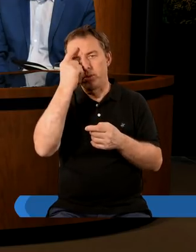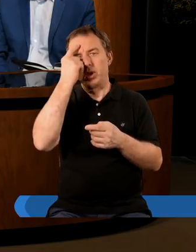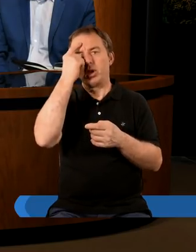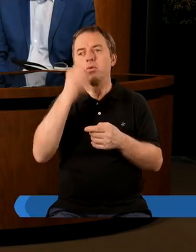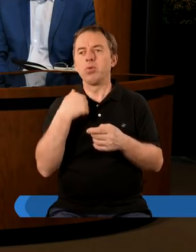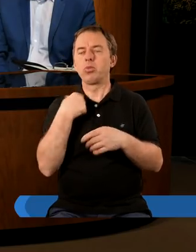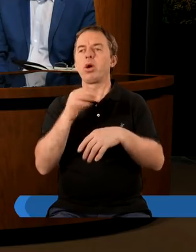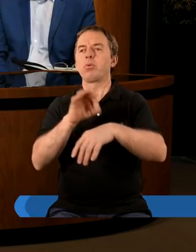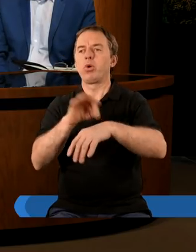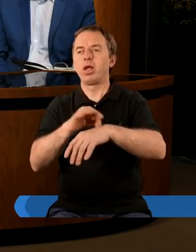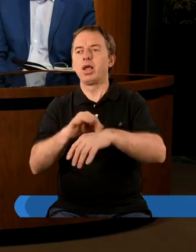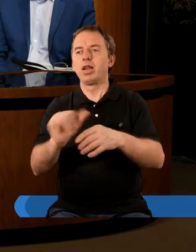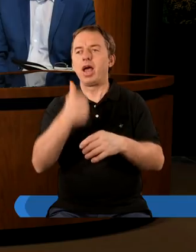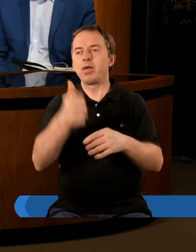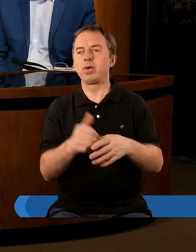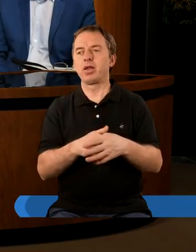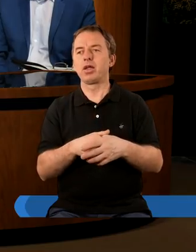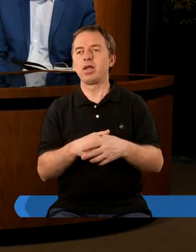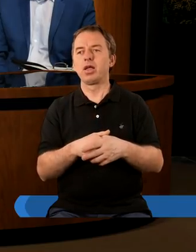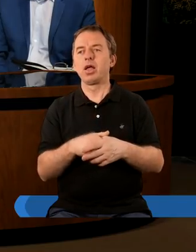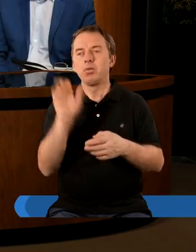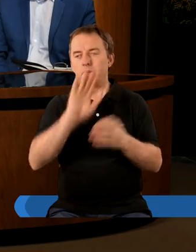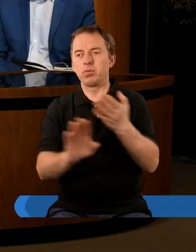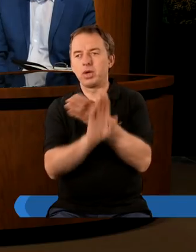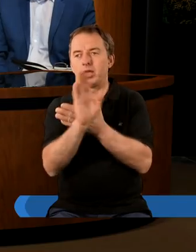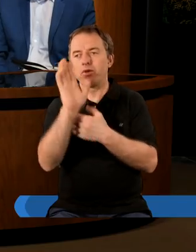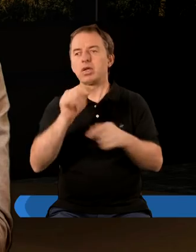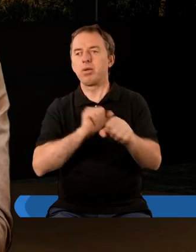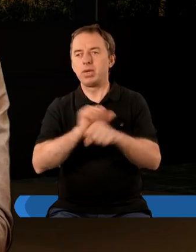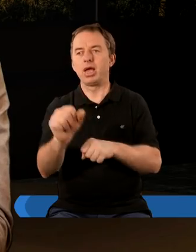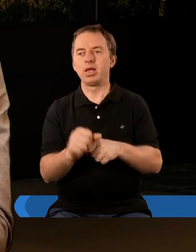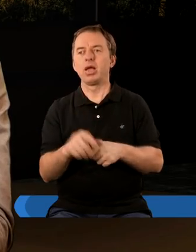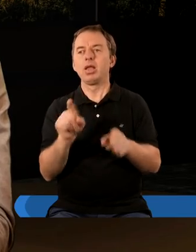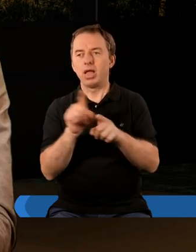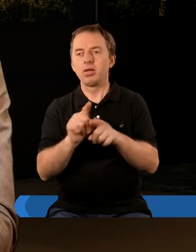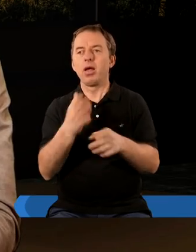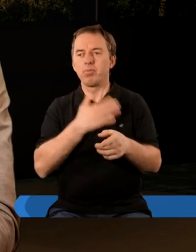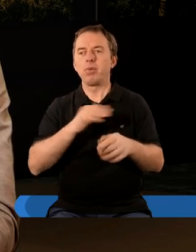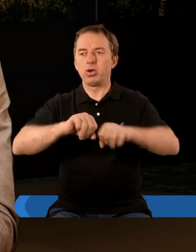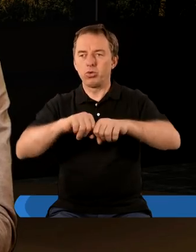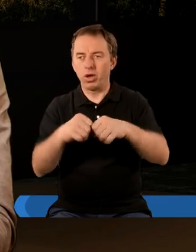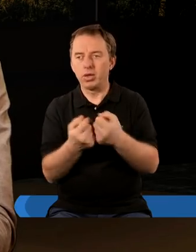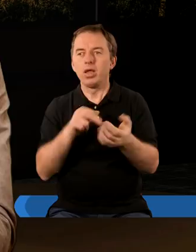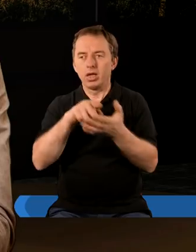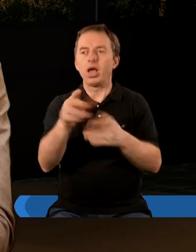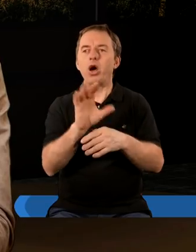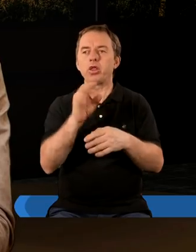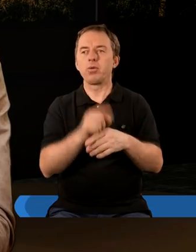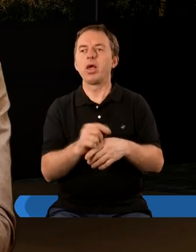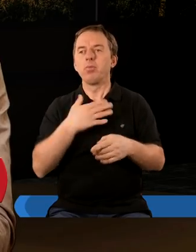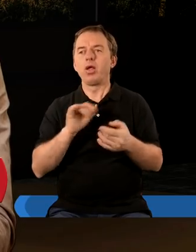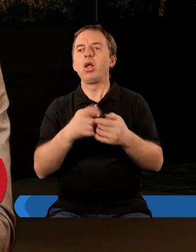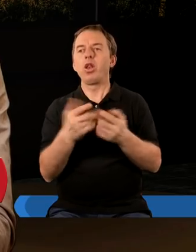mi on wizytę u lekarza. Najpierw Bóg się przedstawia, kim jest. Tak samo jak mamy złamaną rękę, to idziemy do